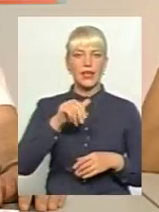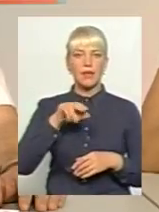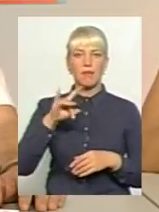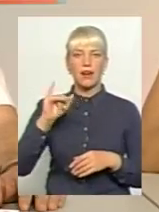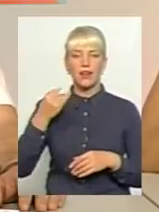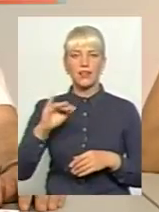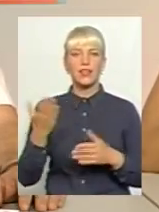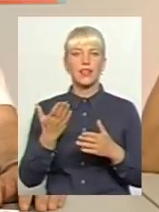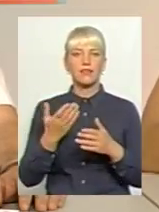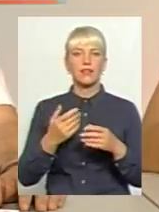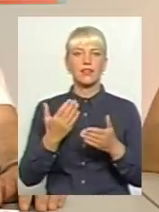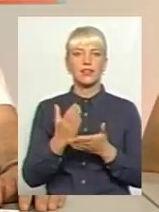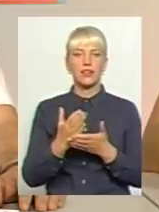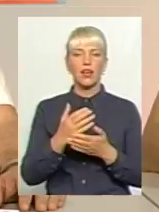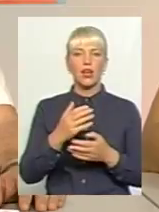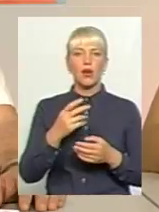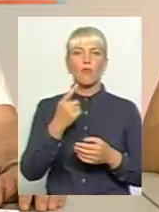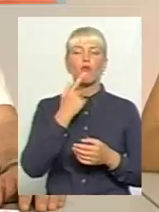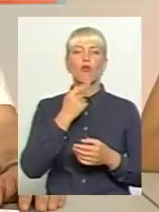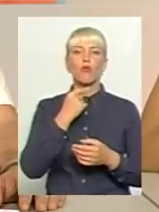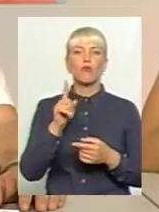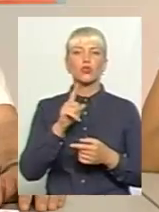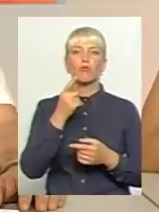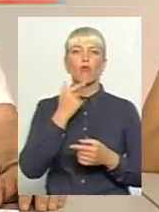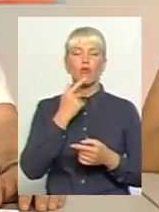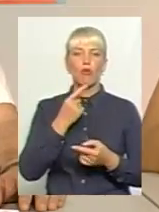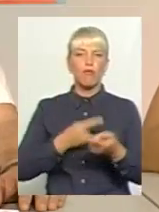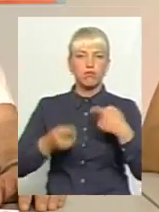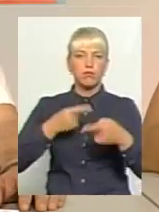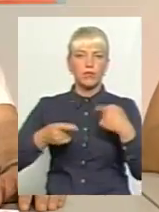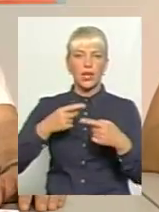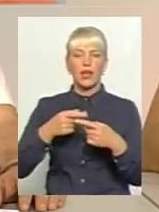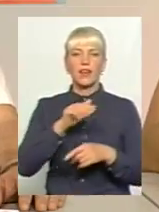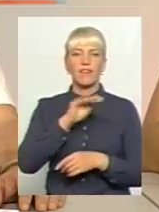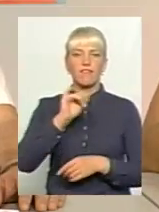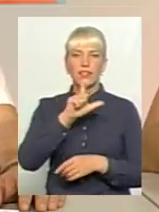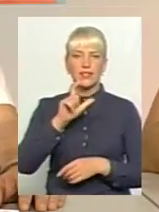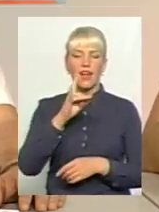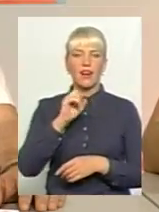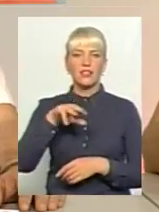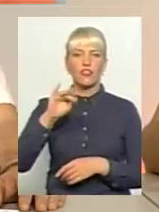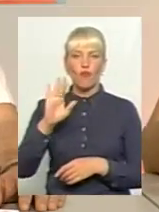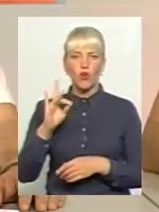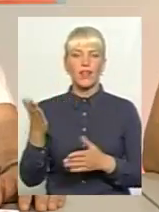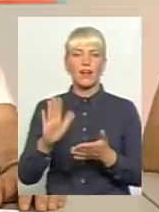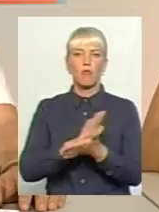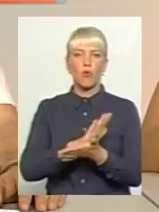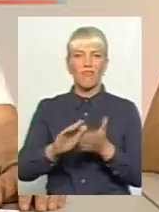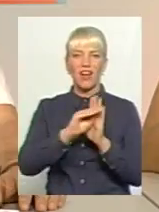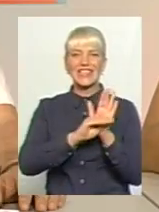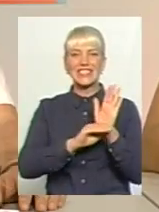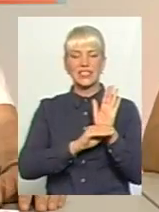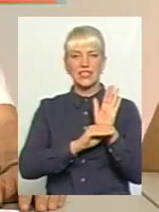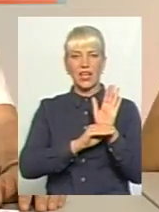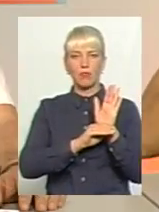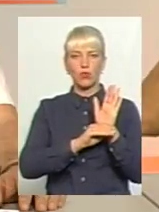для рожження крові, для того, щоб вона проходила, літератарно забивалася, і фізроствори, які промивають систему, ну,